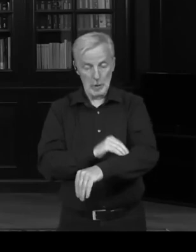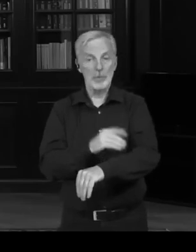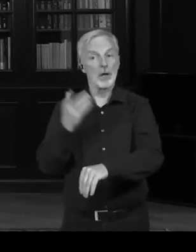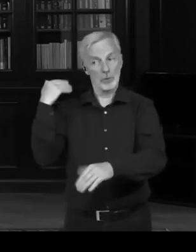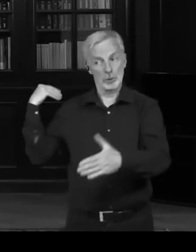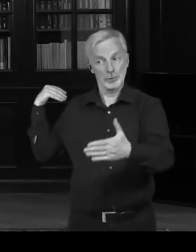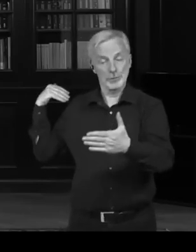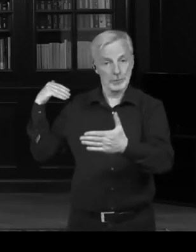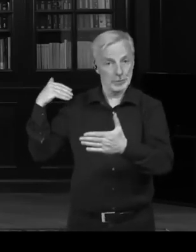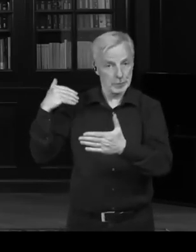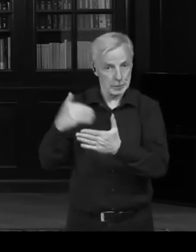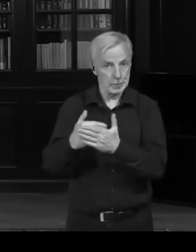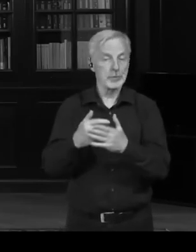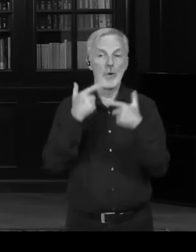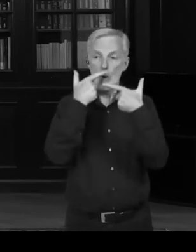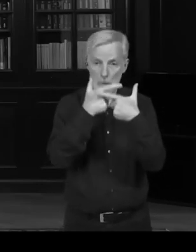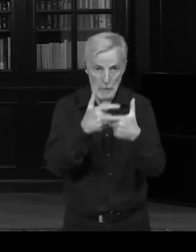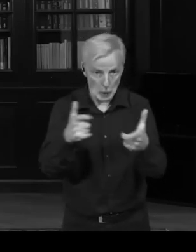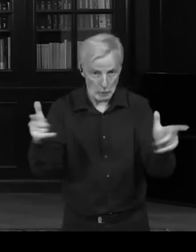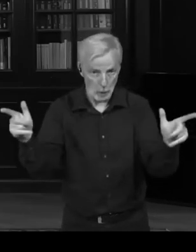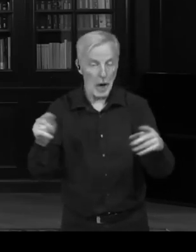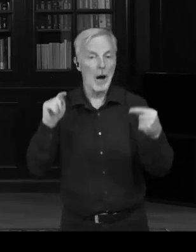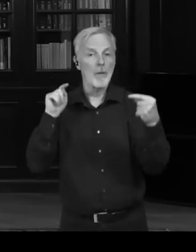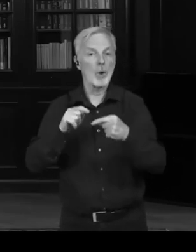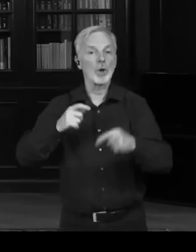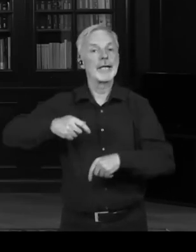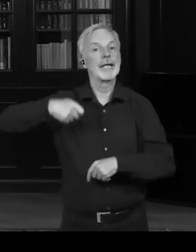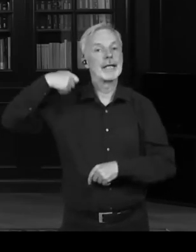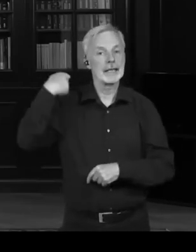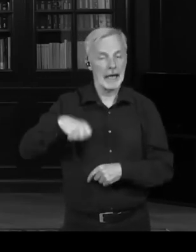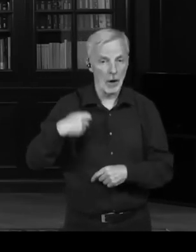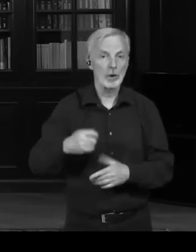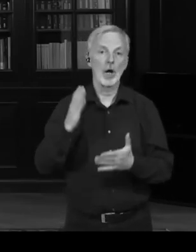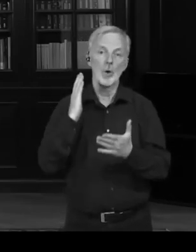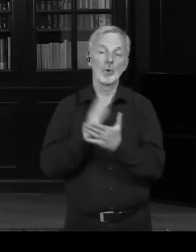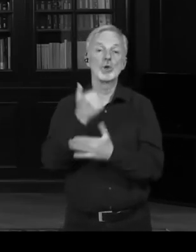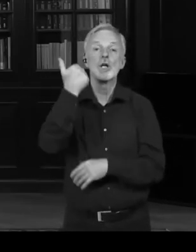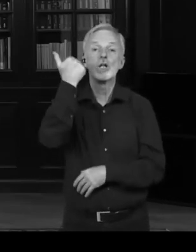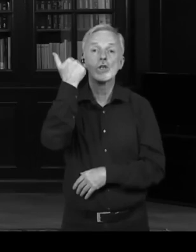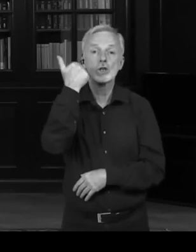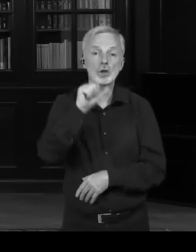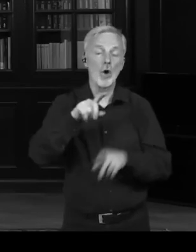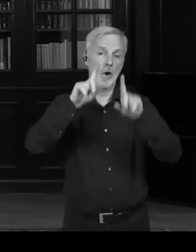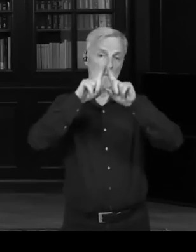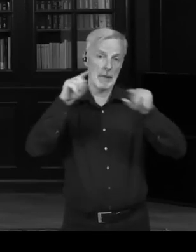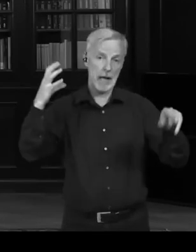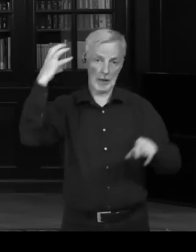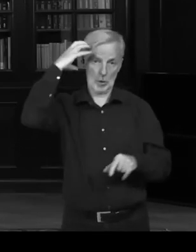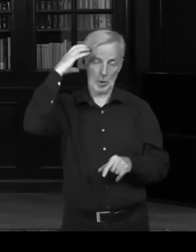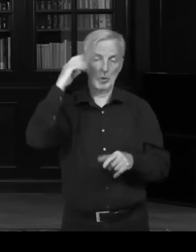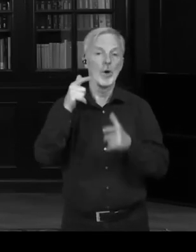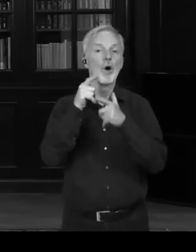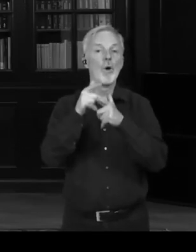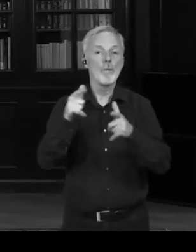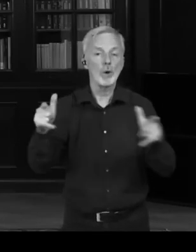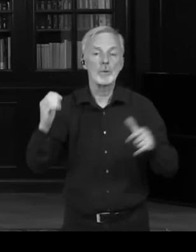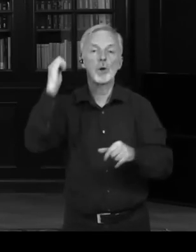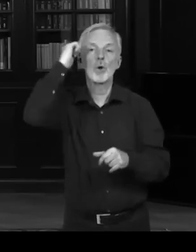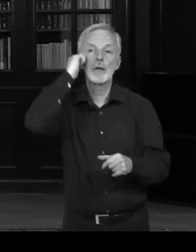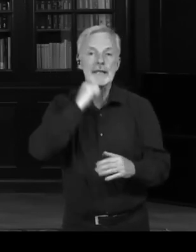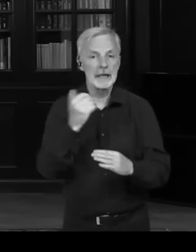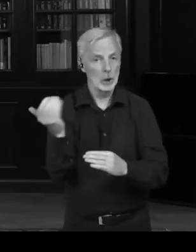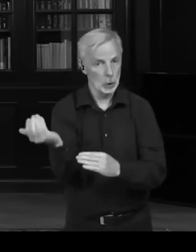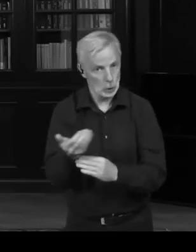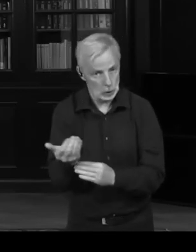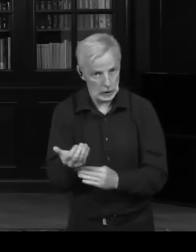umíš jenom kopat nožičkama kolem sebe, tak maximálně špíniš babiše minulou vládu a to, že za to může válka. Co je